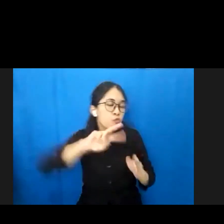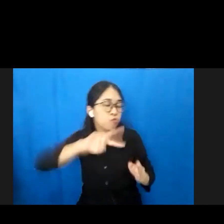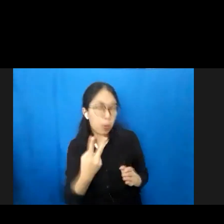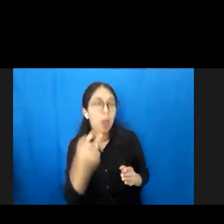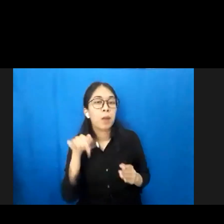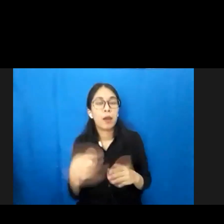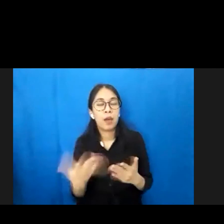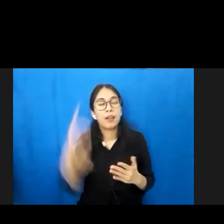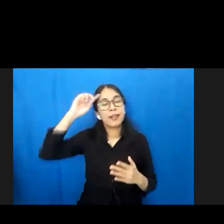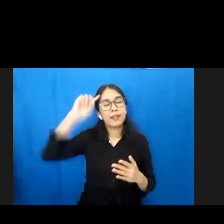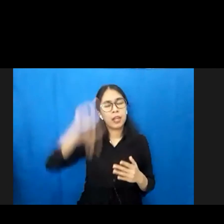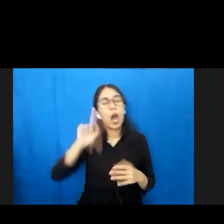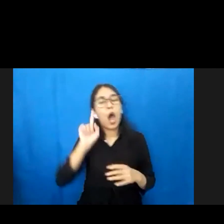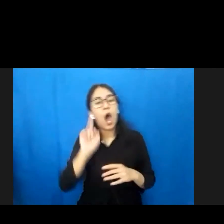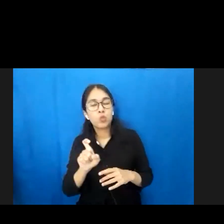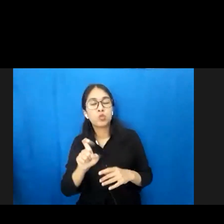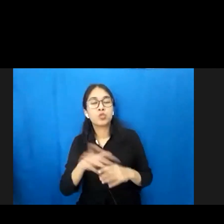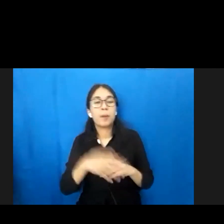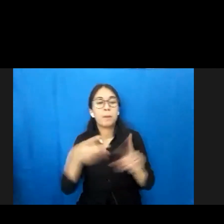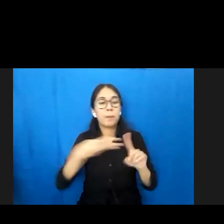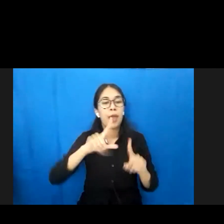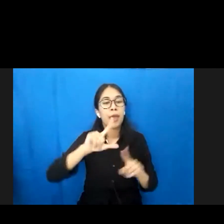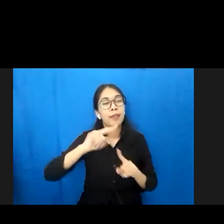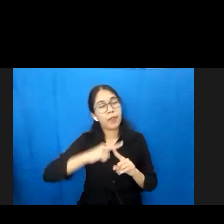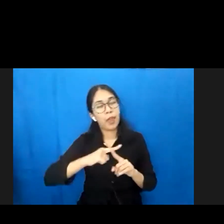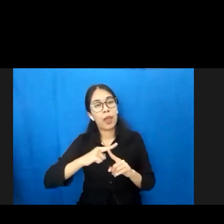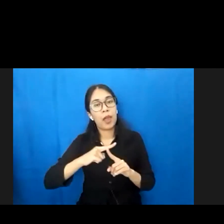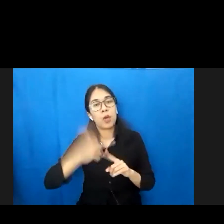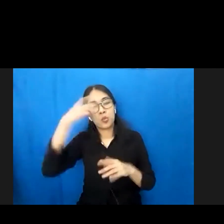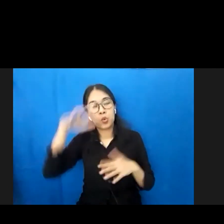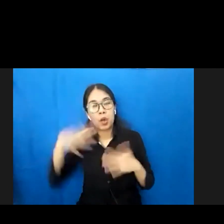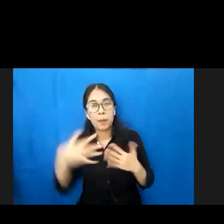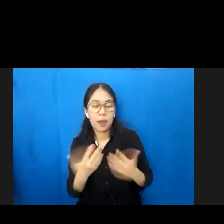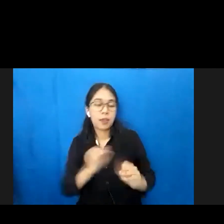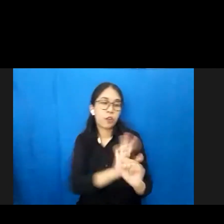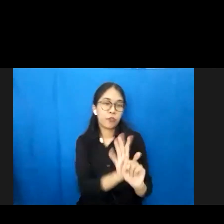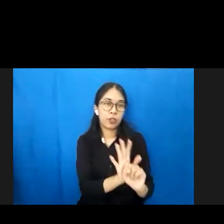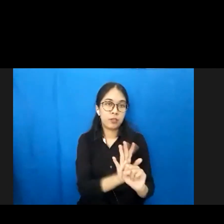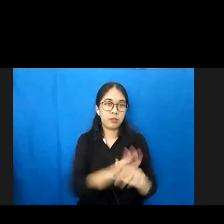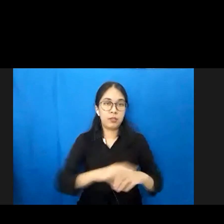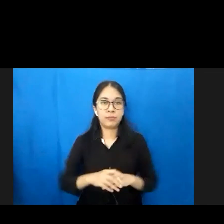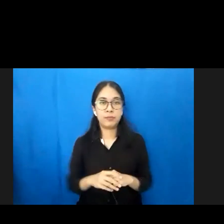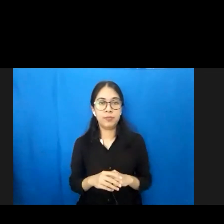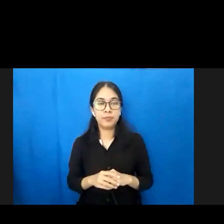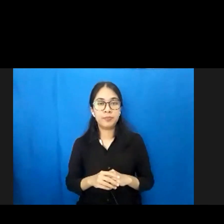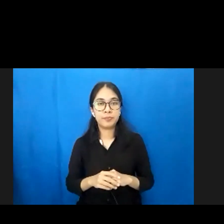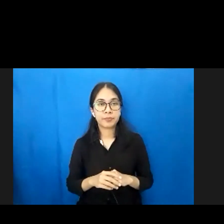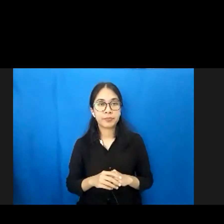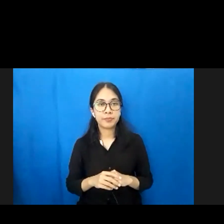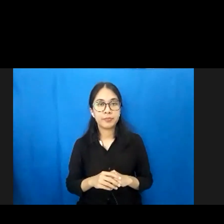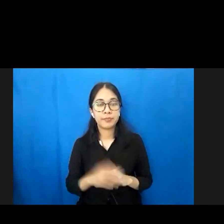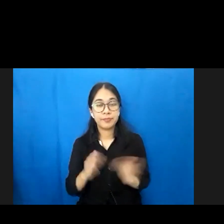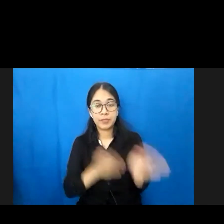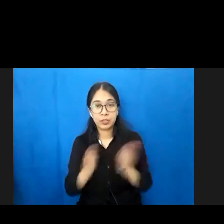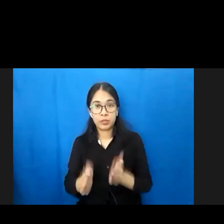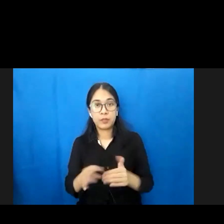menganggarkan BLT dana desa dan IRMAR untuk penanggulangan COVID-19 baik selanjutnya kita